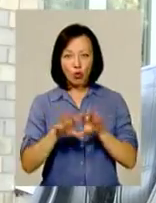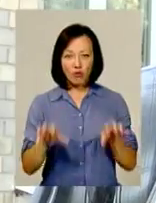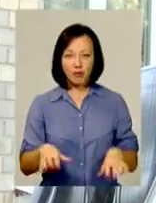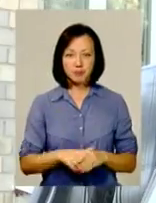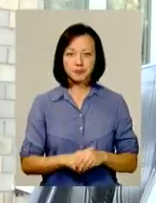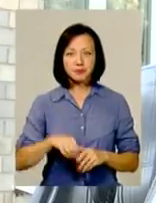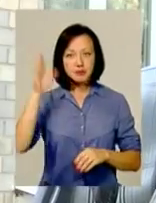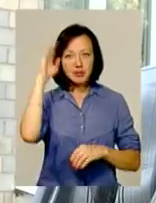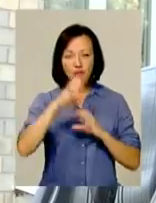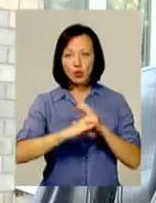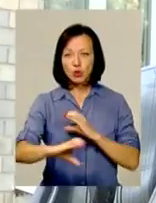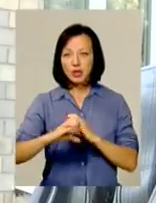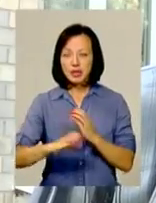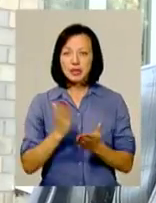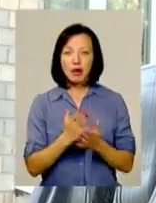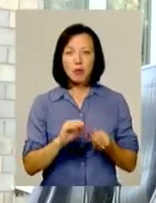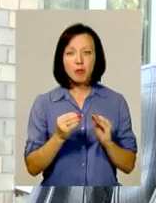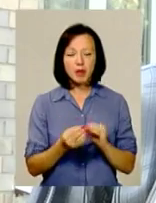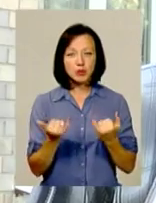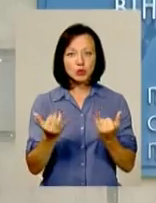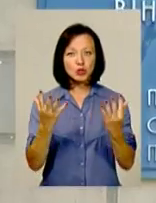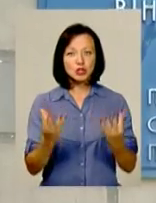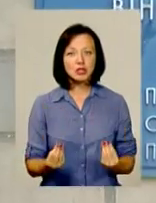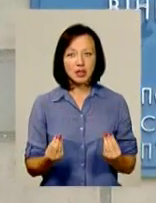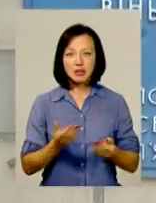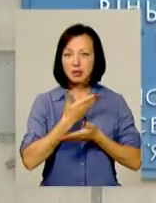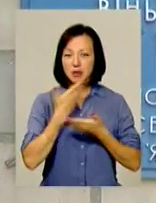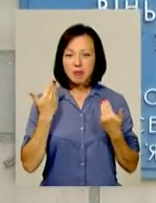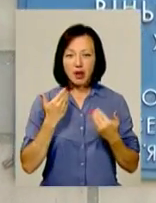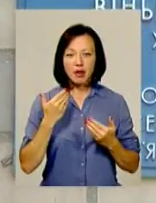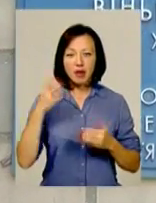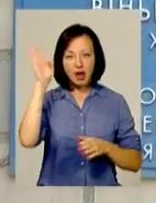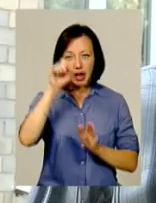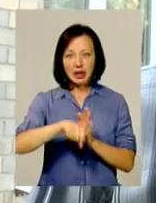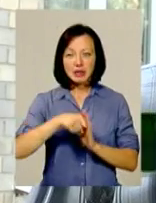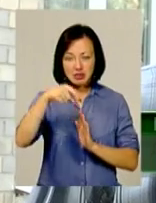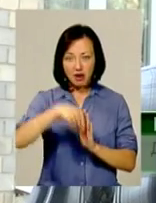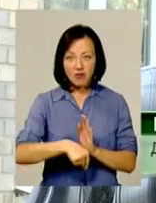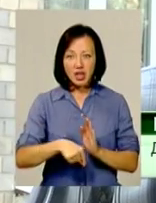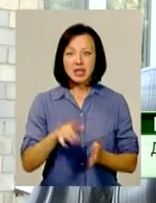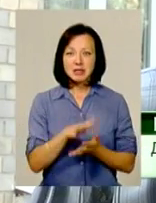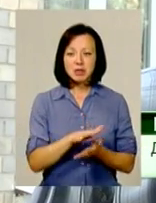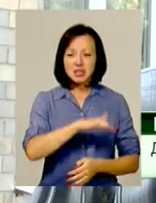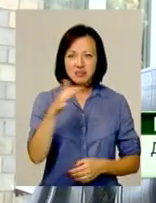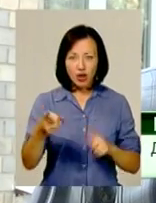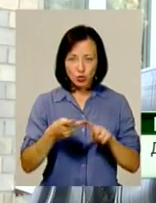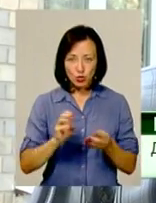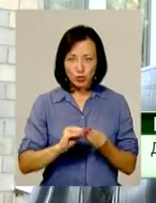Водогін. Є проблема на сьогоднішній день, у нас немає в керницях води. Сміттєзвалище,